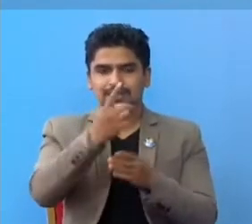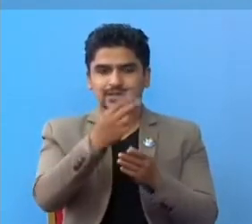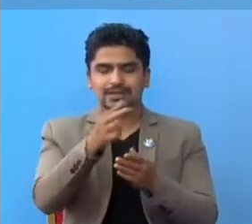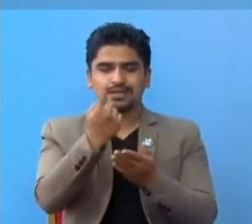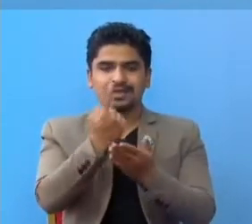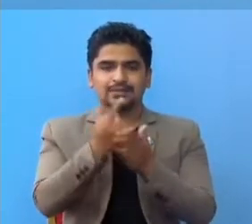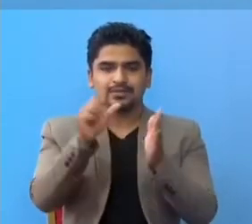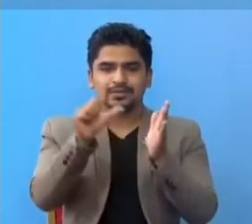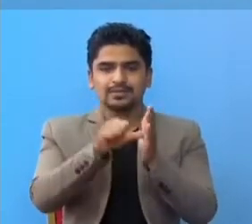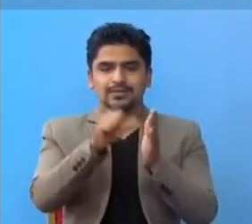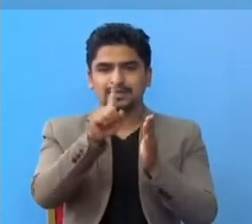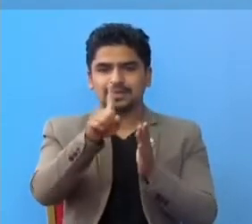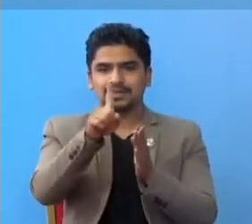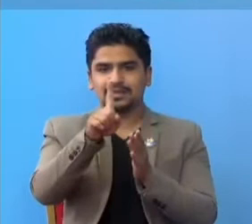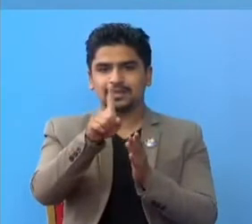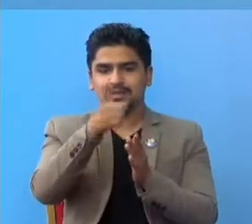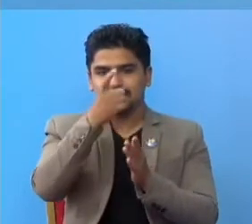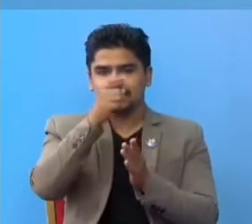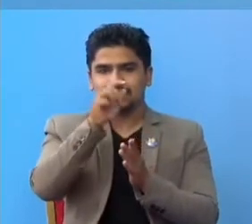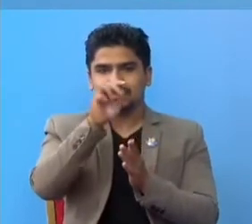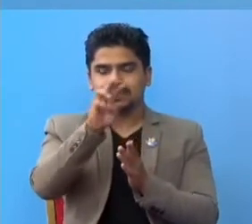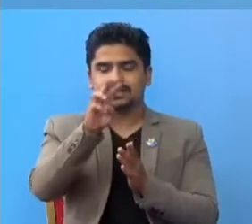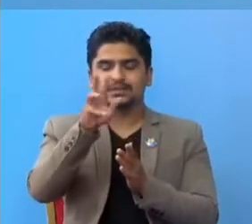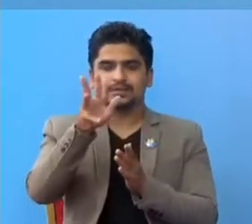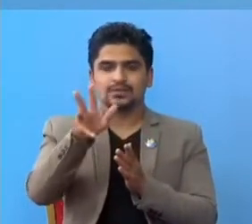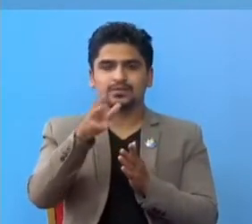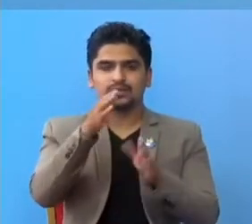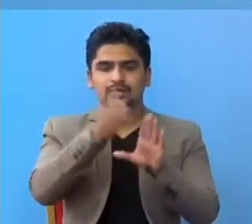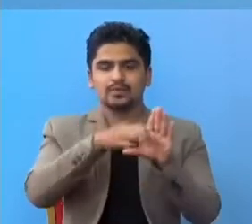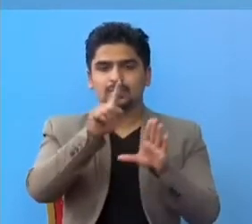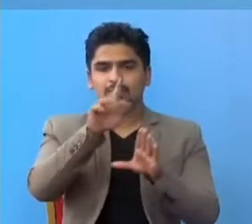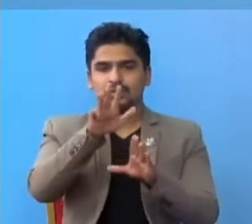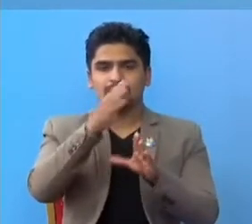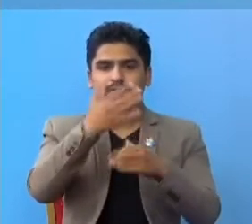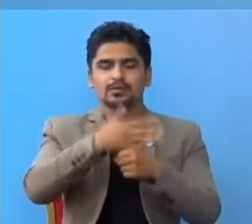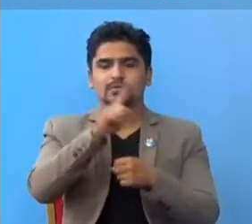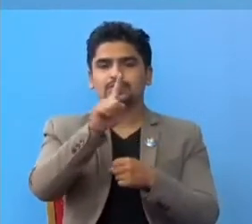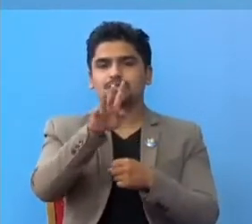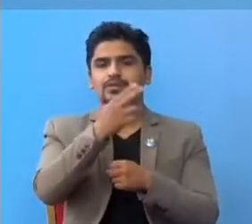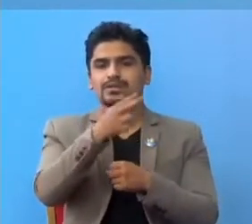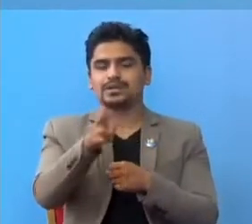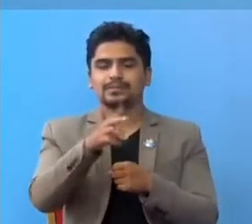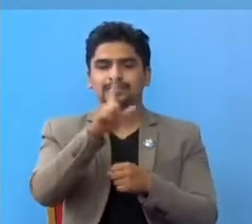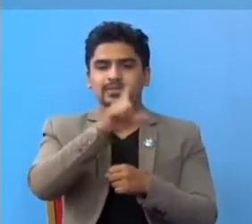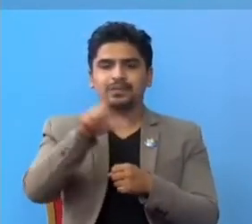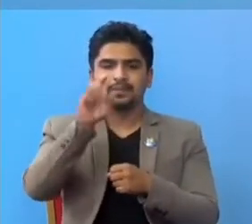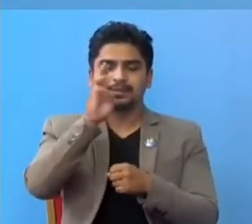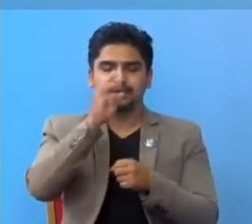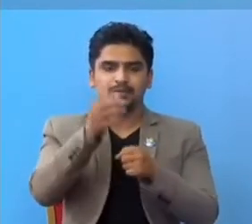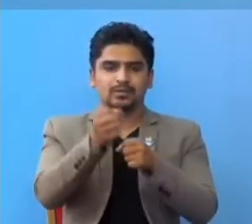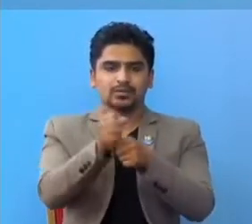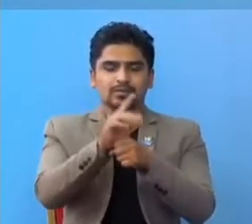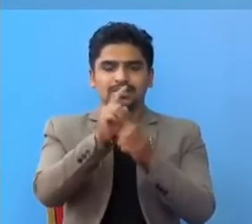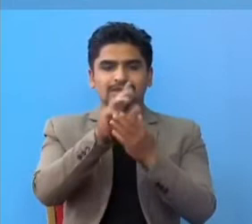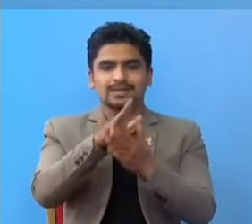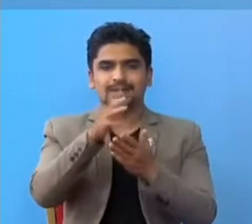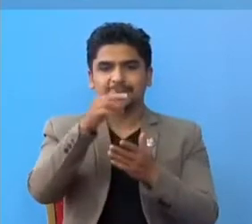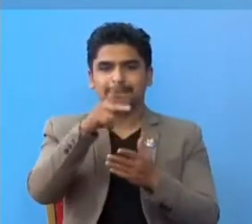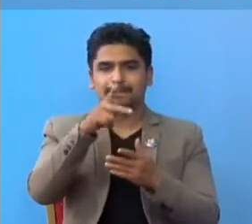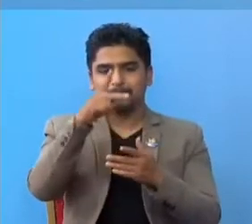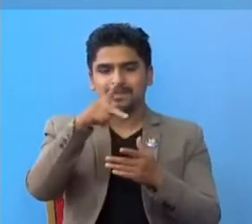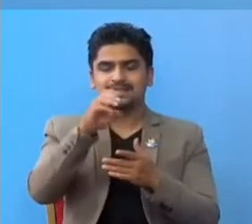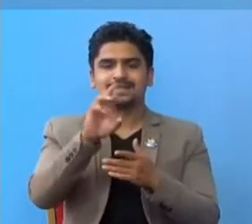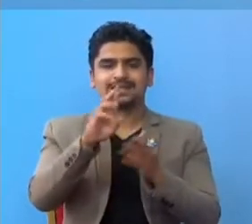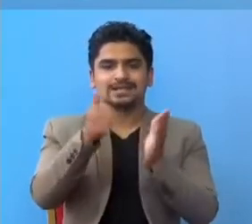पन्नों मा एक से उनान्ताल लोलीत पूर्मा पॉंद्रा रह भक्तपूर्मा चाउद जना रहेका चन निपाल मा COVID-19 PCR प्रती